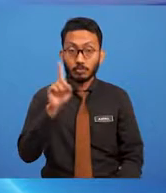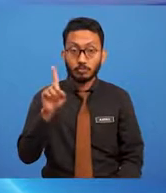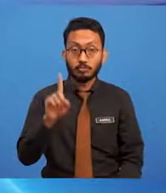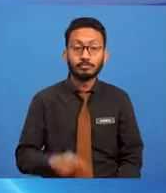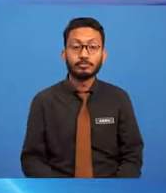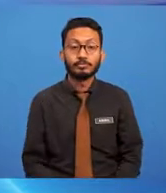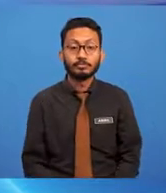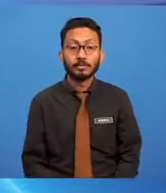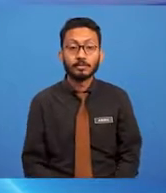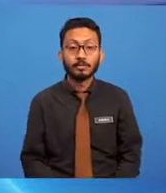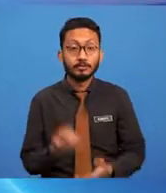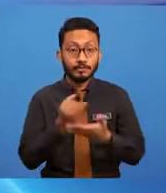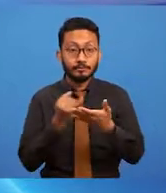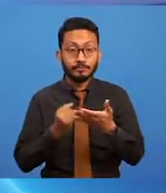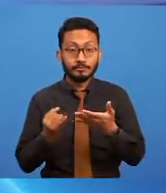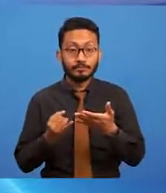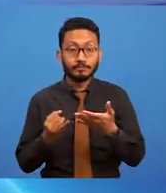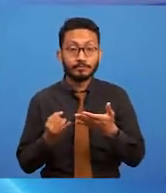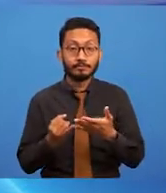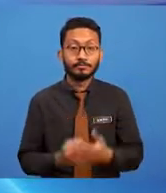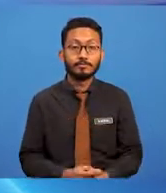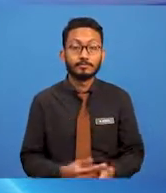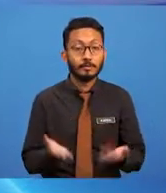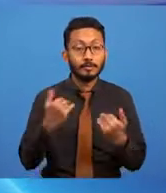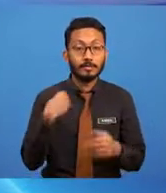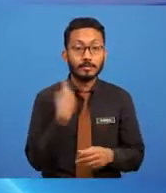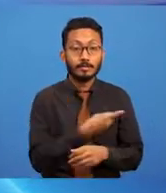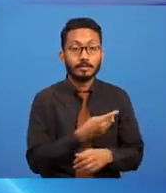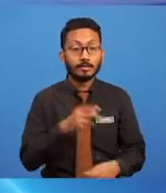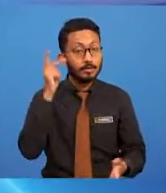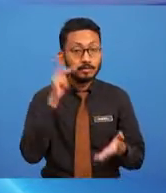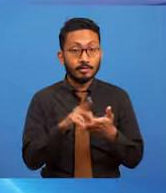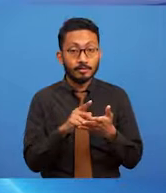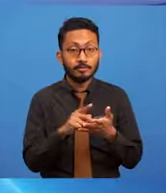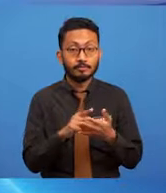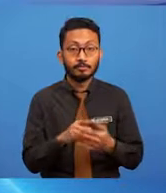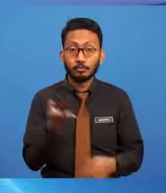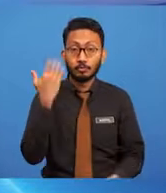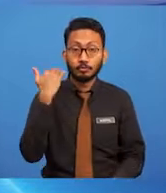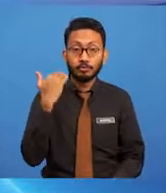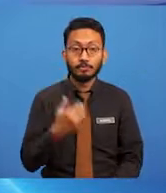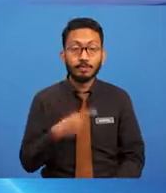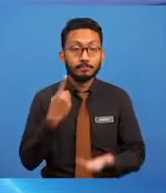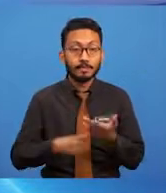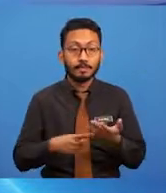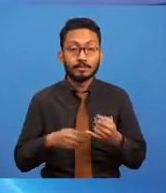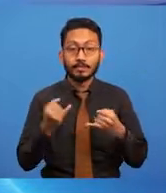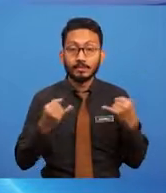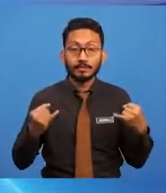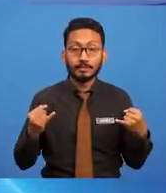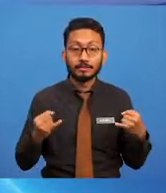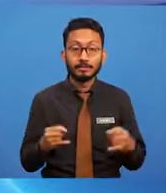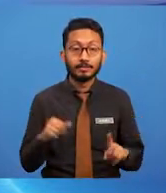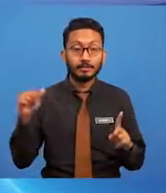atau lukisan, mari kita kenali terlebih dahulu apa jenis arahan